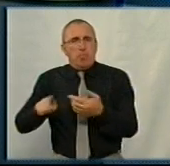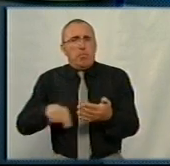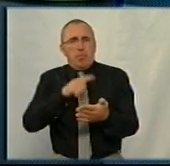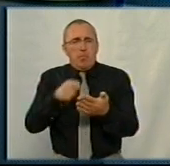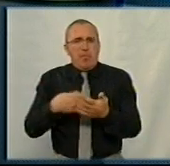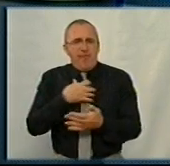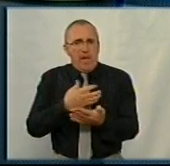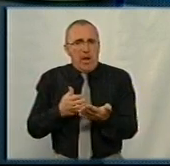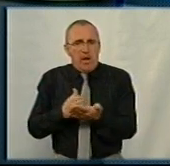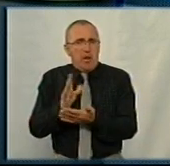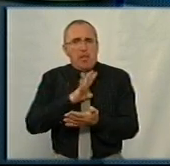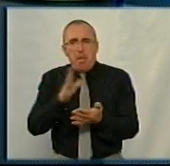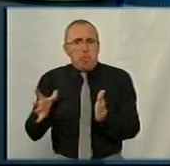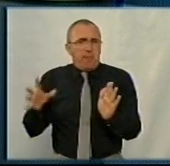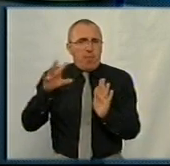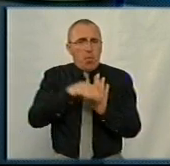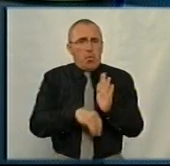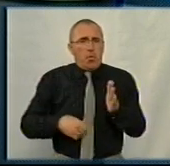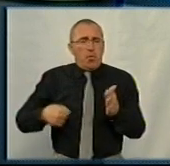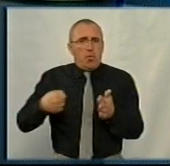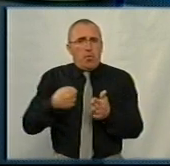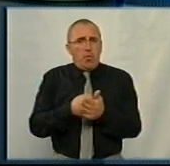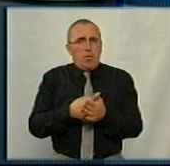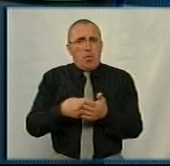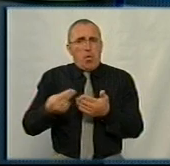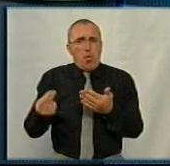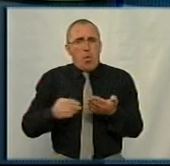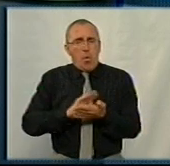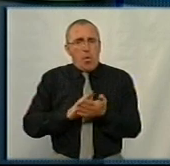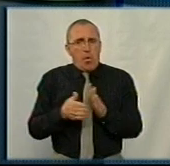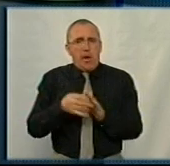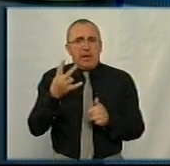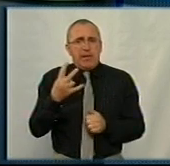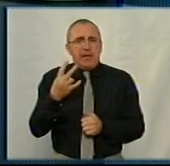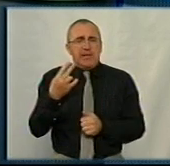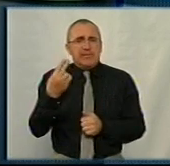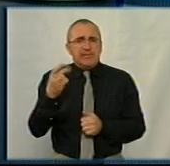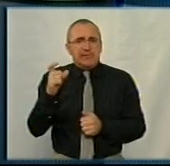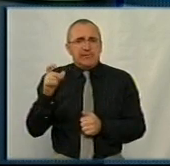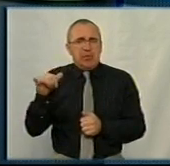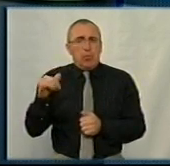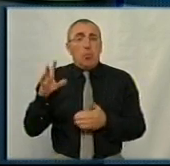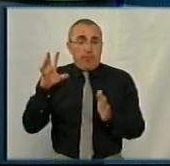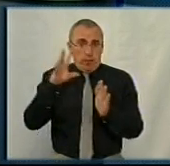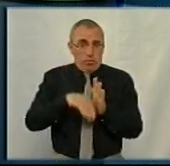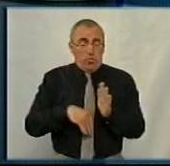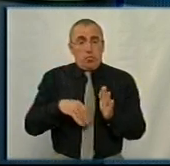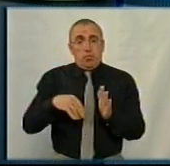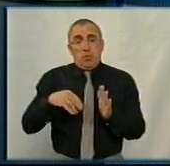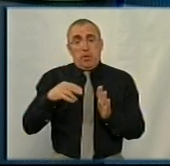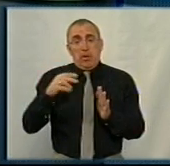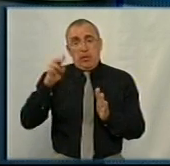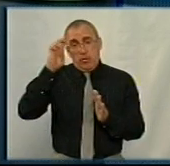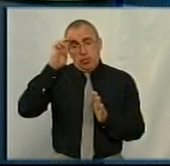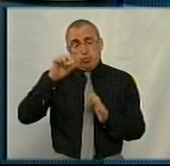такий важливий напрямок не був включений в контракт з НСЗУ? Кардіохірургія включена в контракт Національної служби здоров'я,